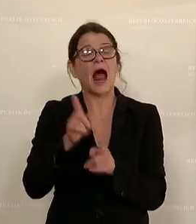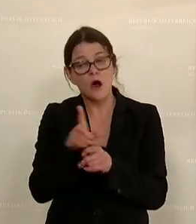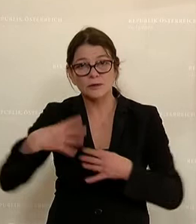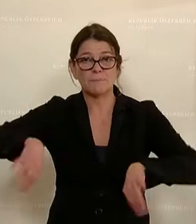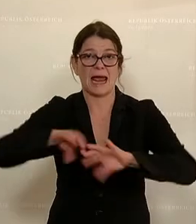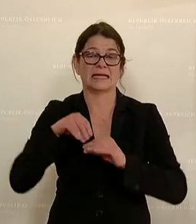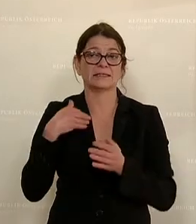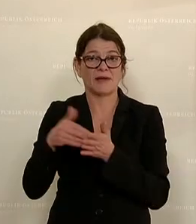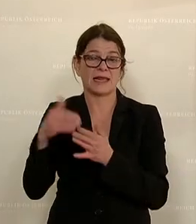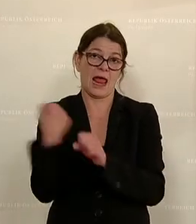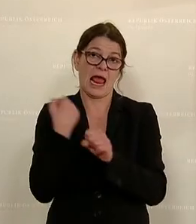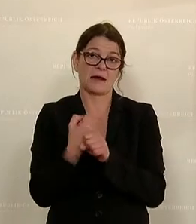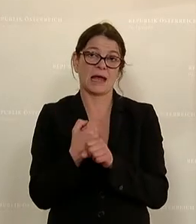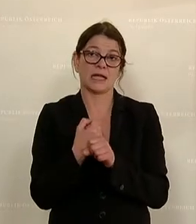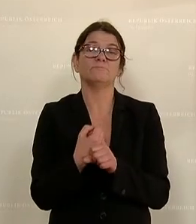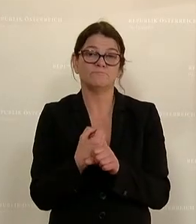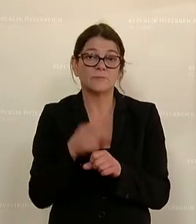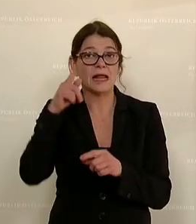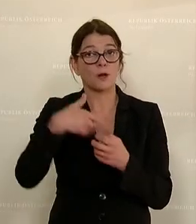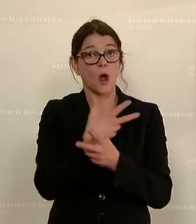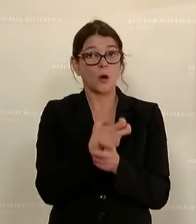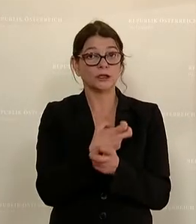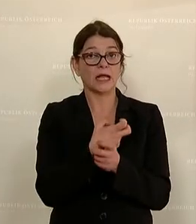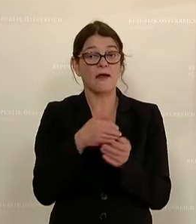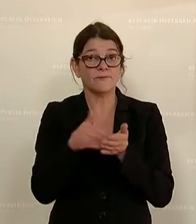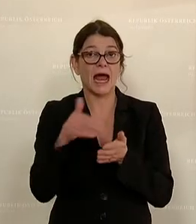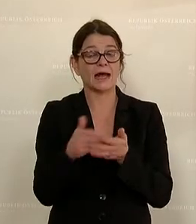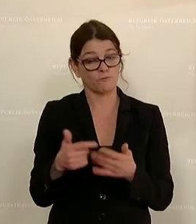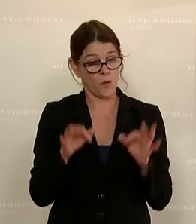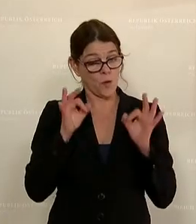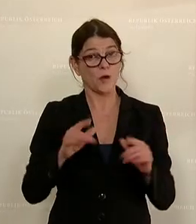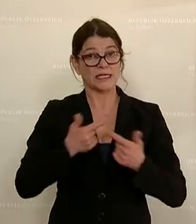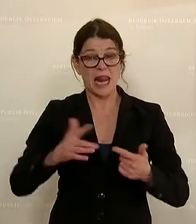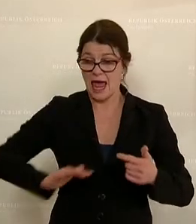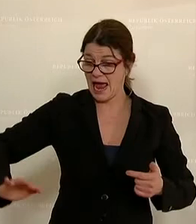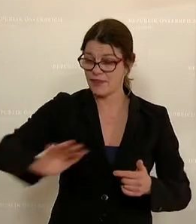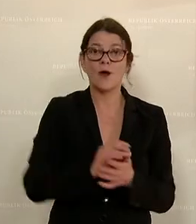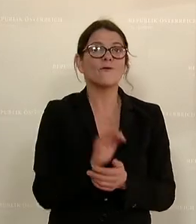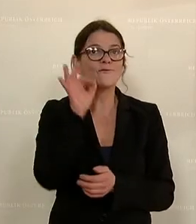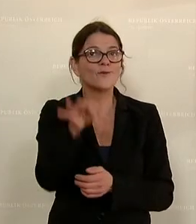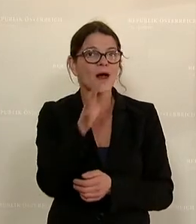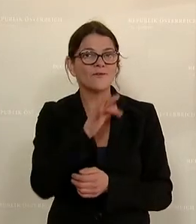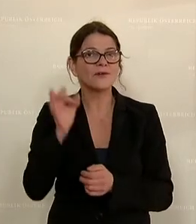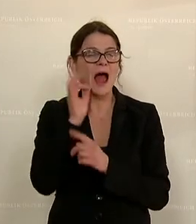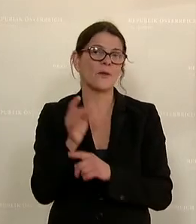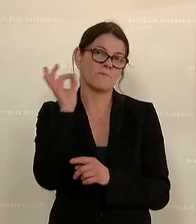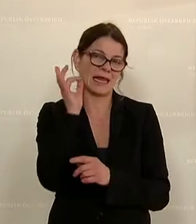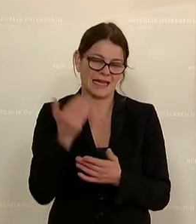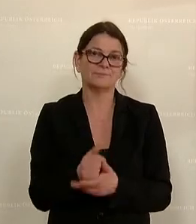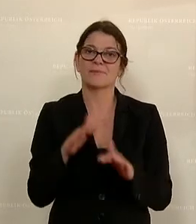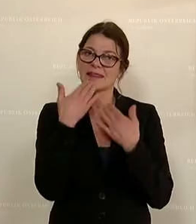allen zusammenzuarbeiten, damit Österreich weiterhin ein gutes Land sein kann für die Frauen und Mädchen.